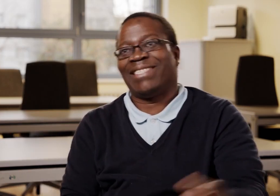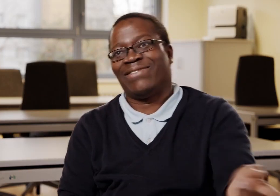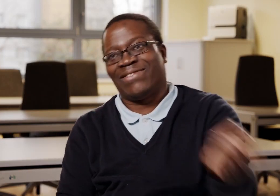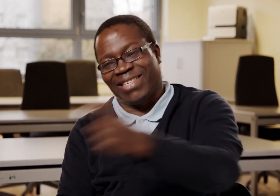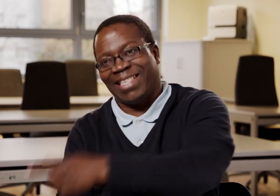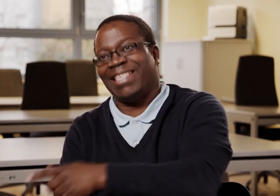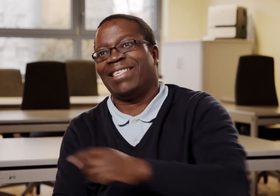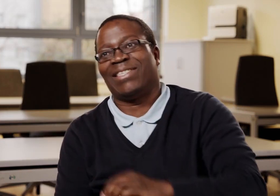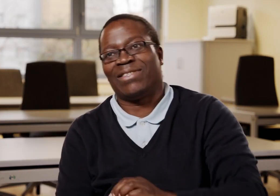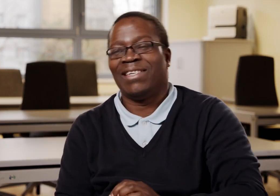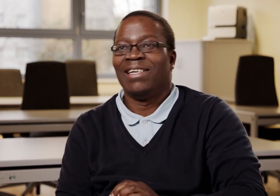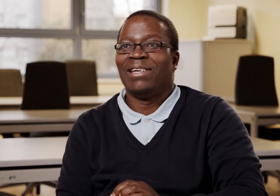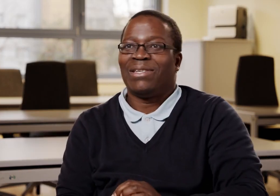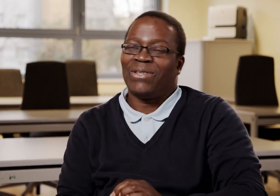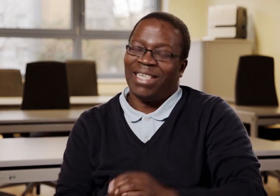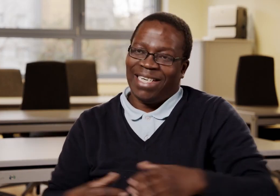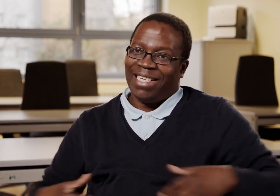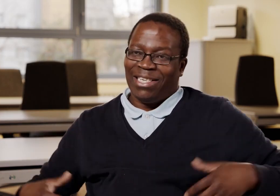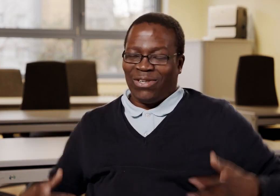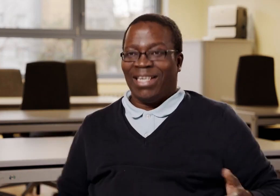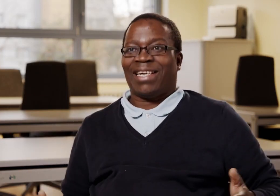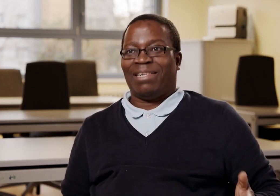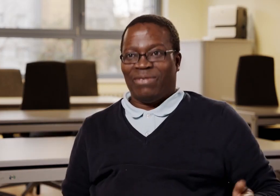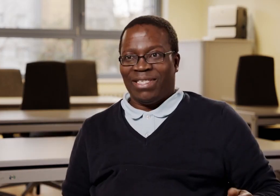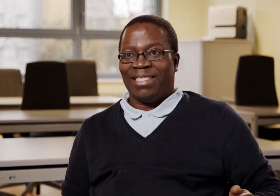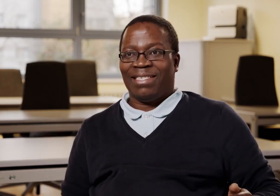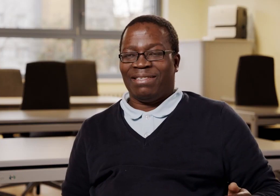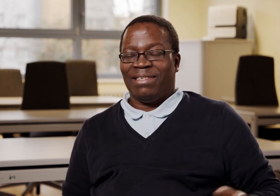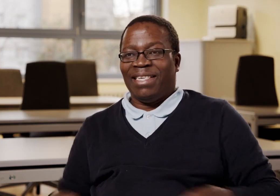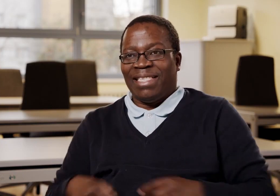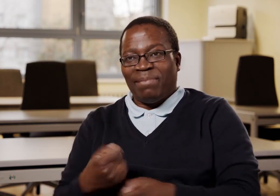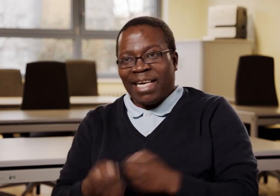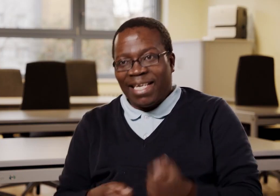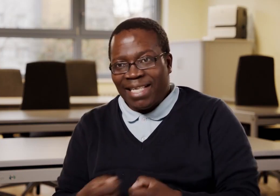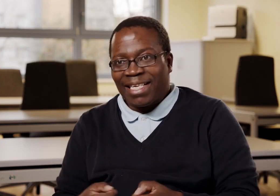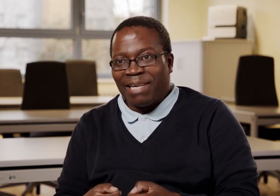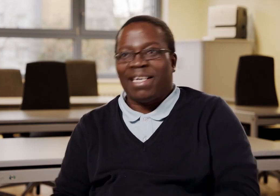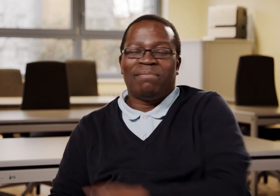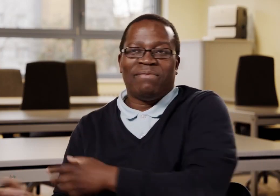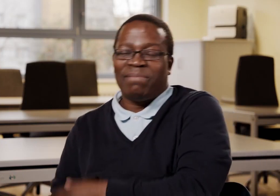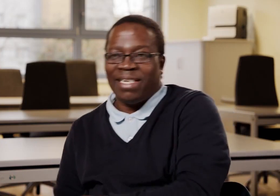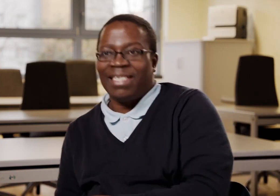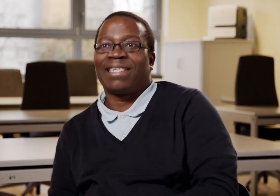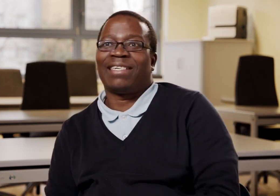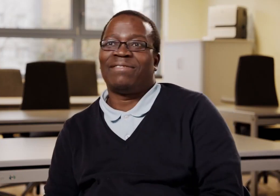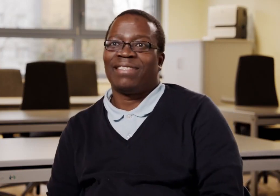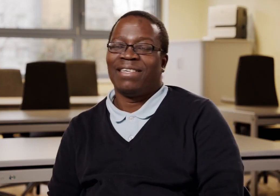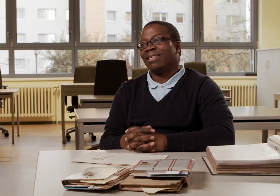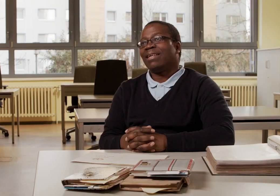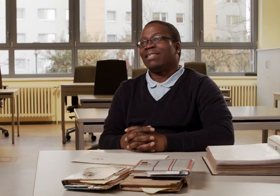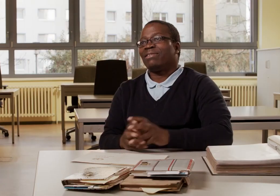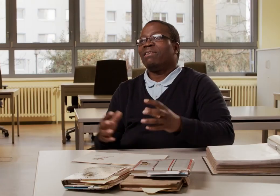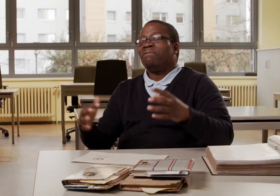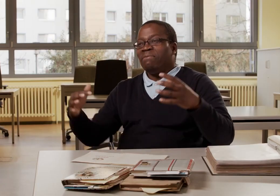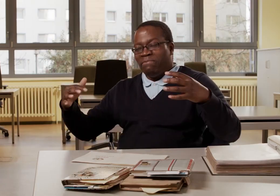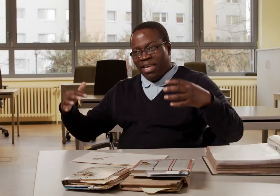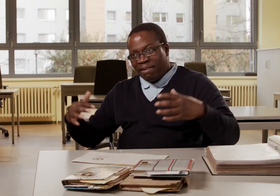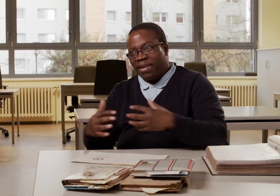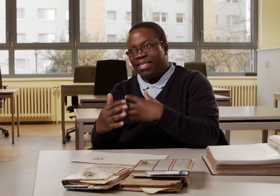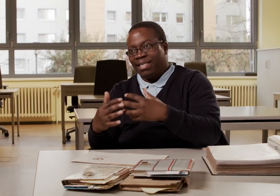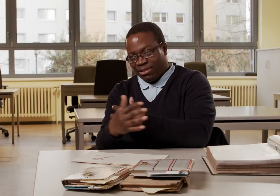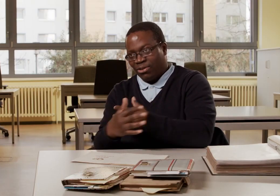unsere Lädchen und umgekehrt auch. Oder sie hatten tolle Klamotten, die sie selber genäht haben, haben wir bei denen gekauft. Also